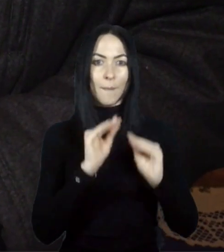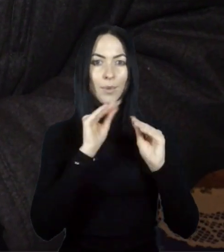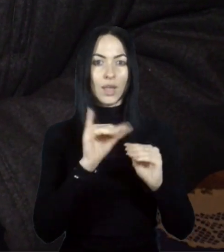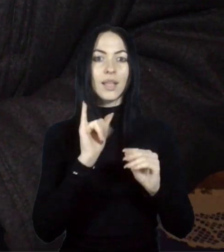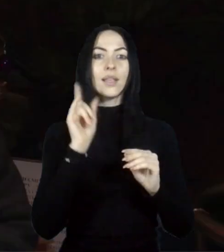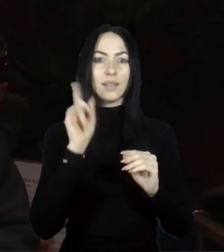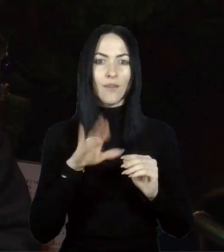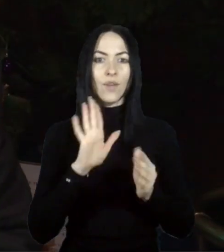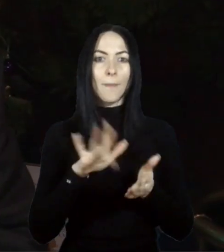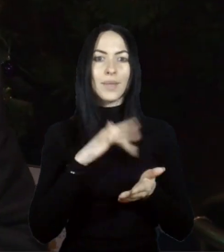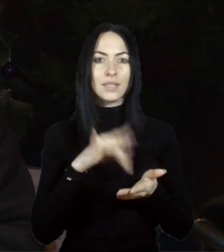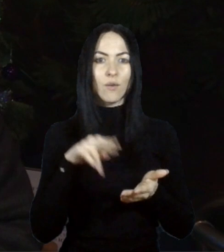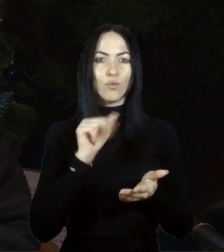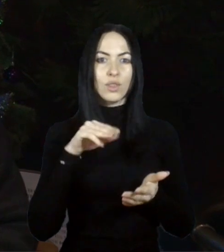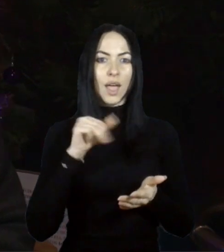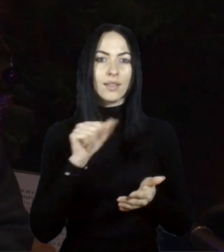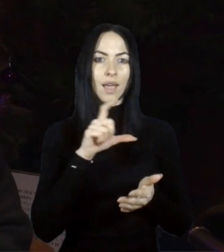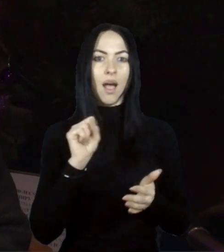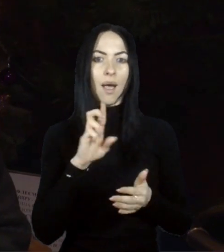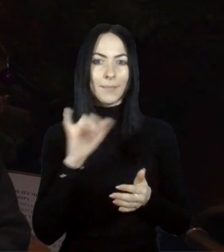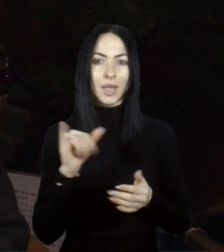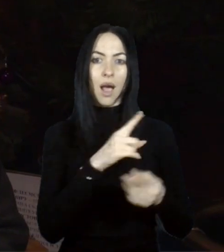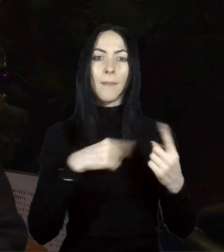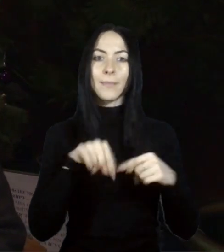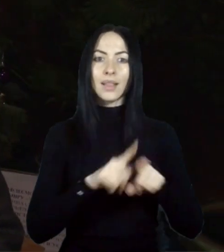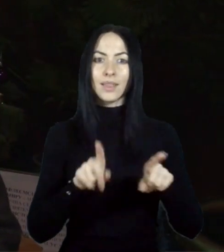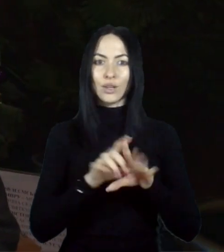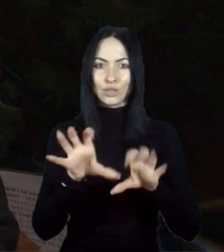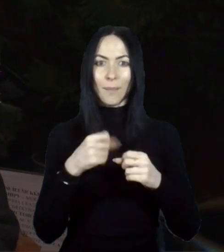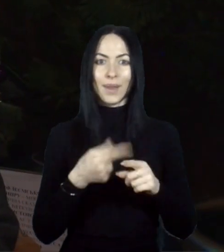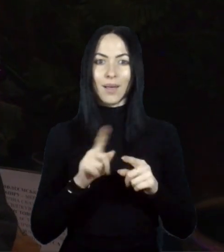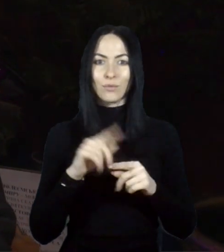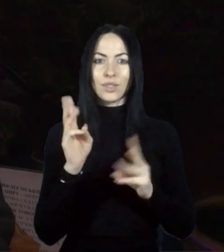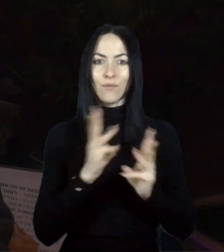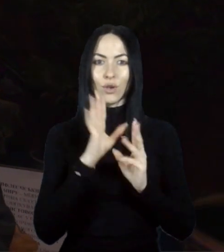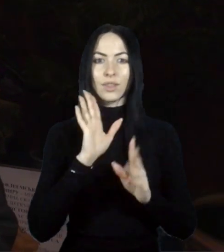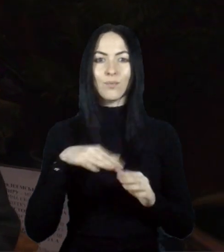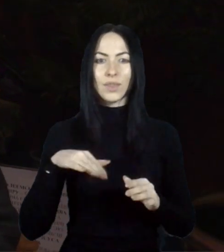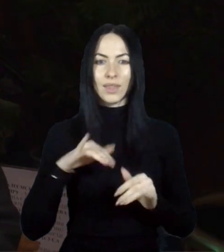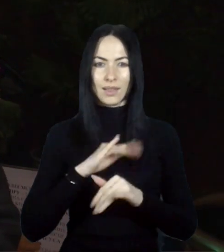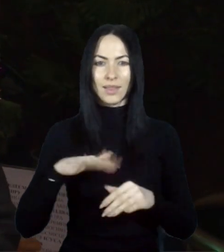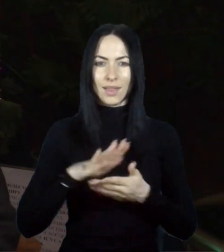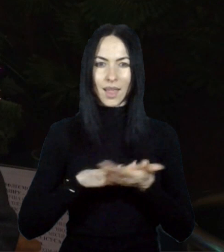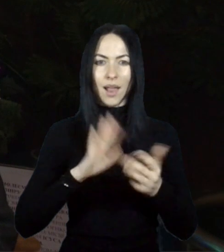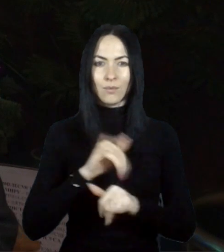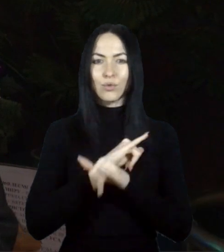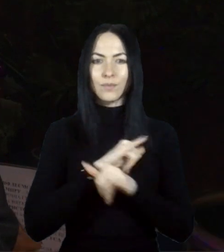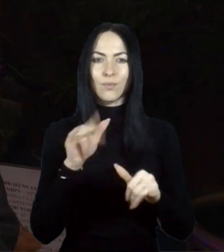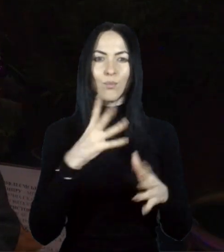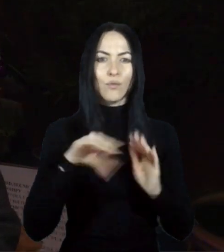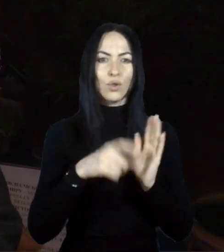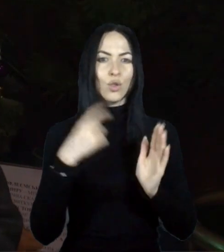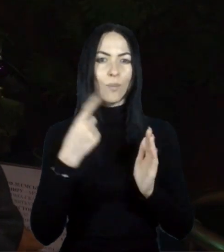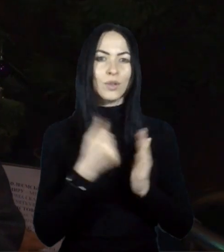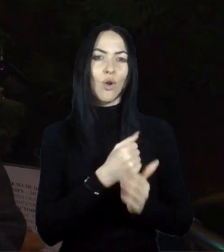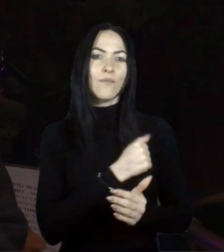татохабі. Ми теж забираємо цей вогонь, і він буде розповсюджений далі по всій Даницькій області, до військових, до тих, хто цього потребує, по